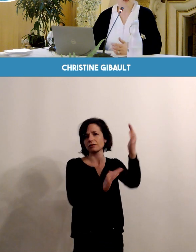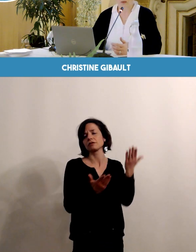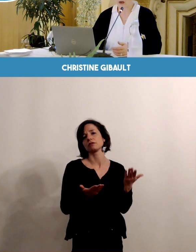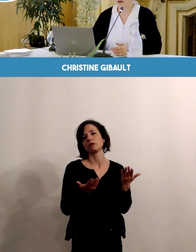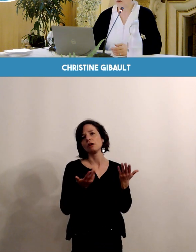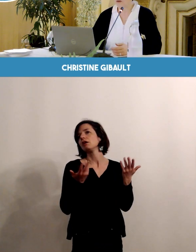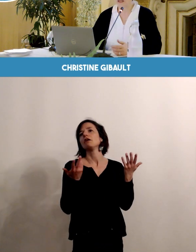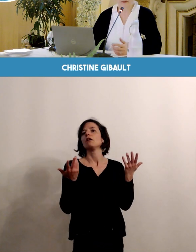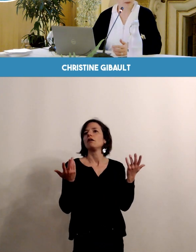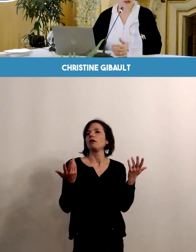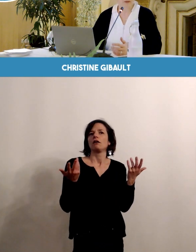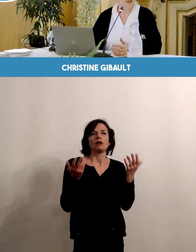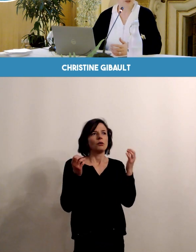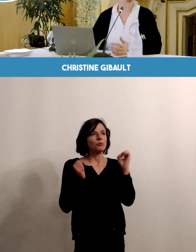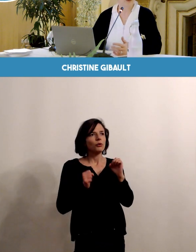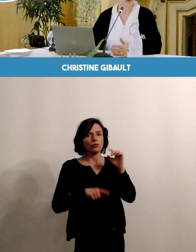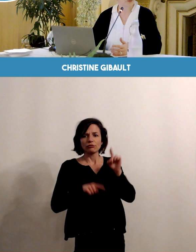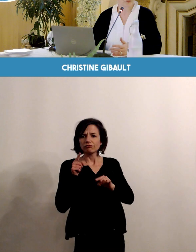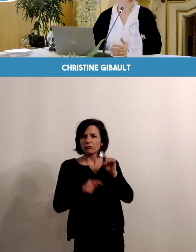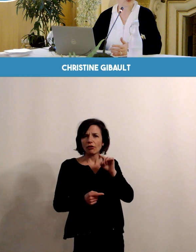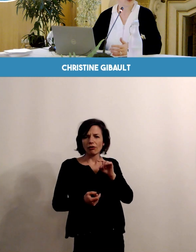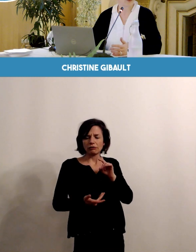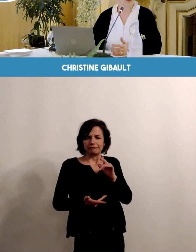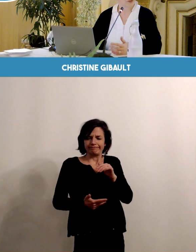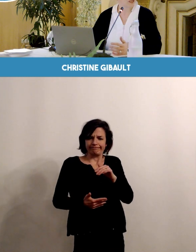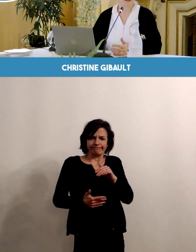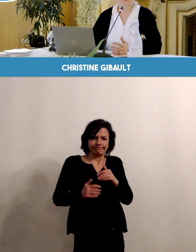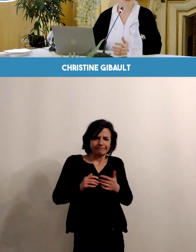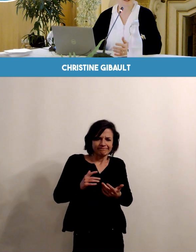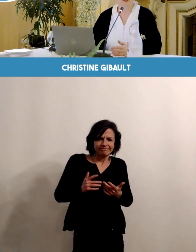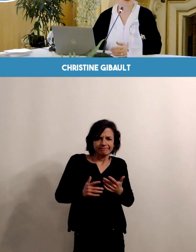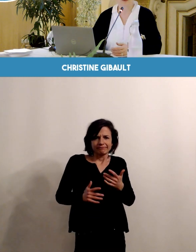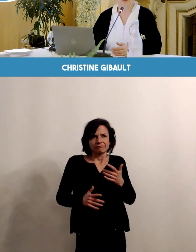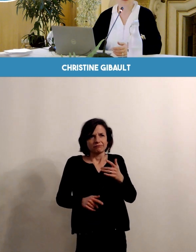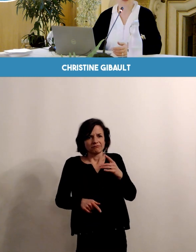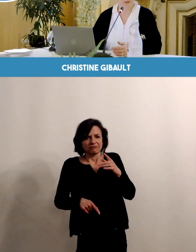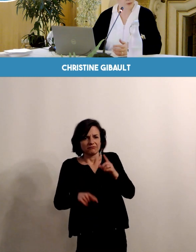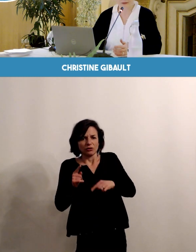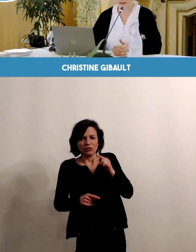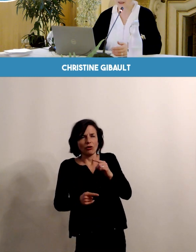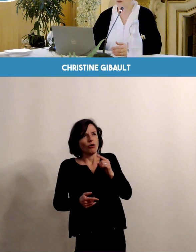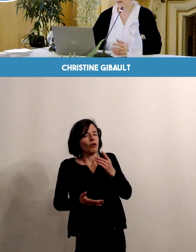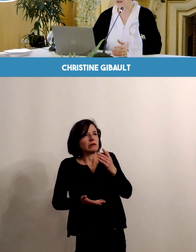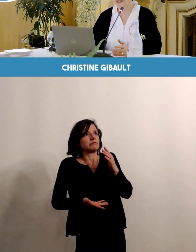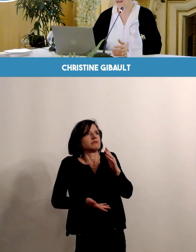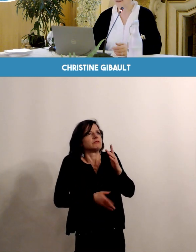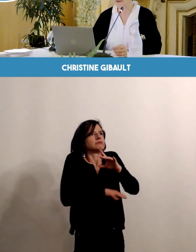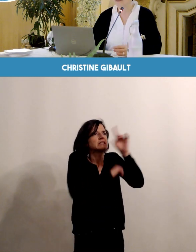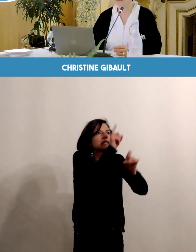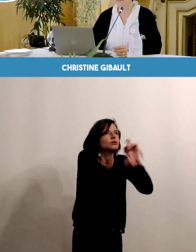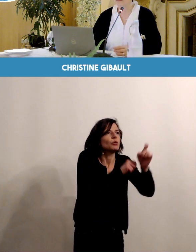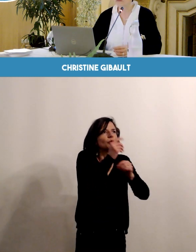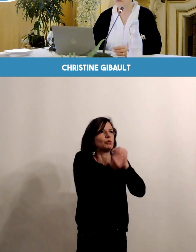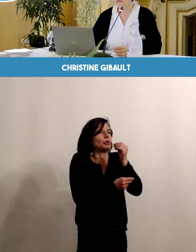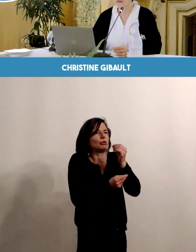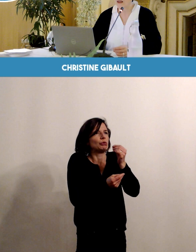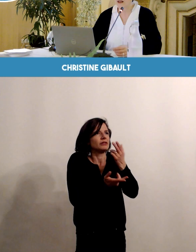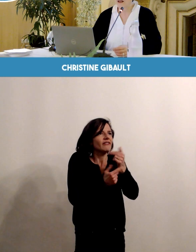dire, pouvoir livrer parfois des choses faciles, mais aussi des choses plus difficiles, plus délicates.